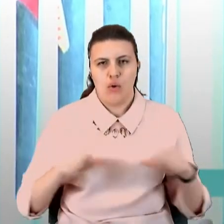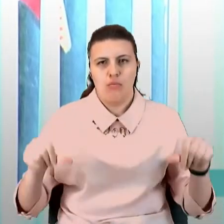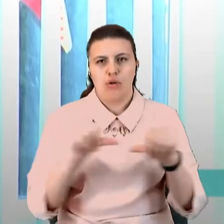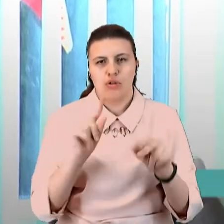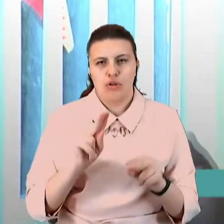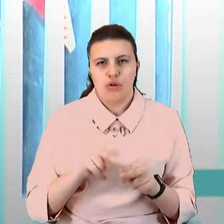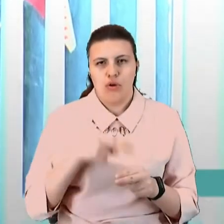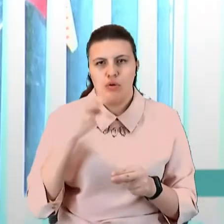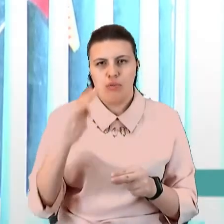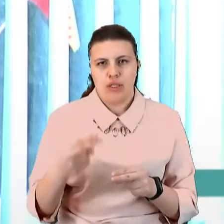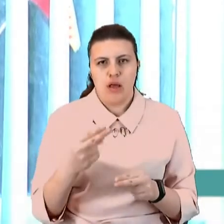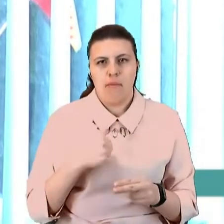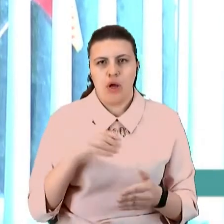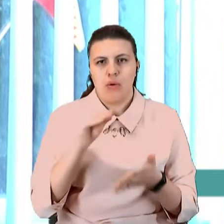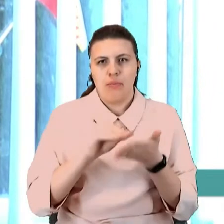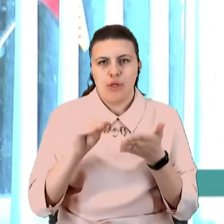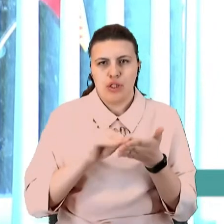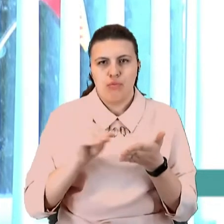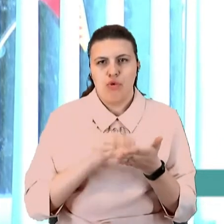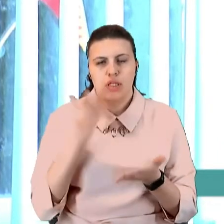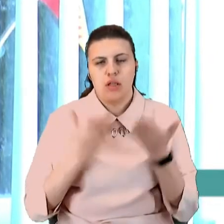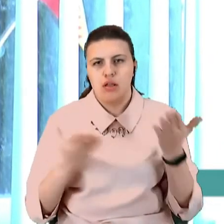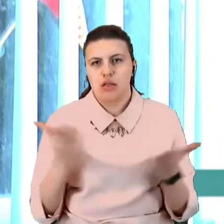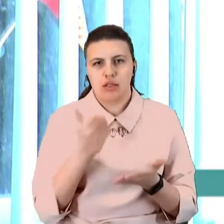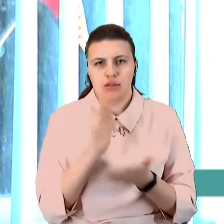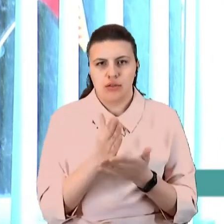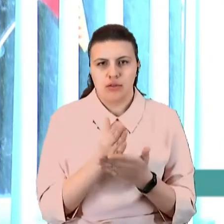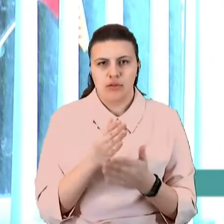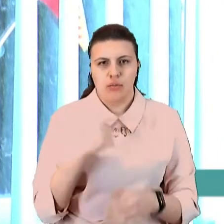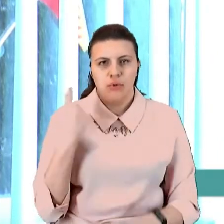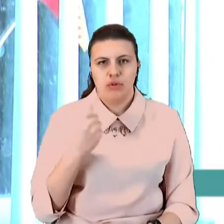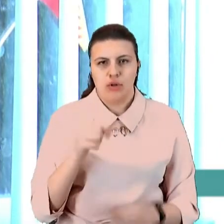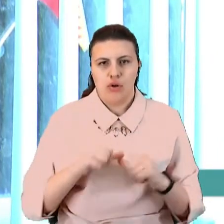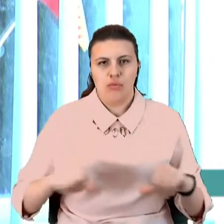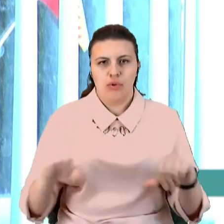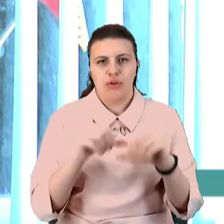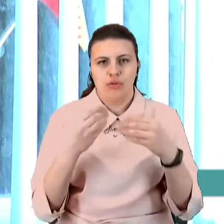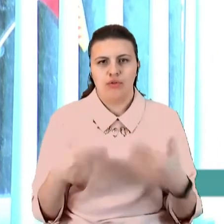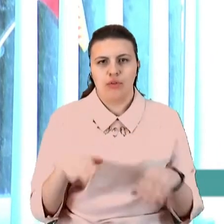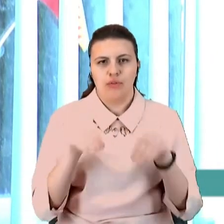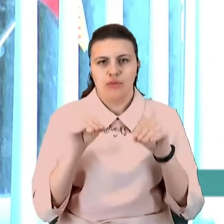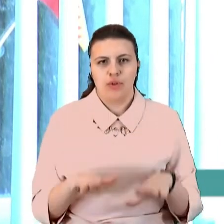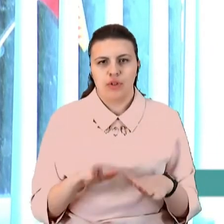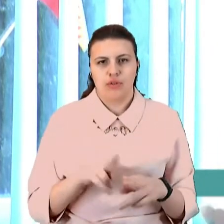який не є. Відповідно, обласною комісією вже вирішено надати компенсацію двом заявникам.